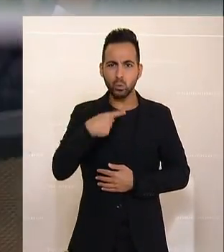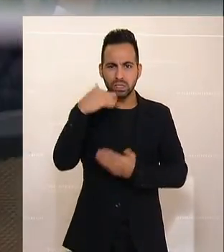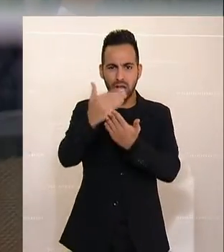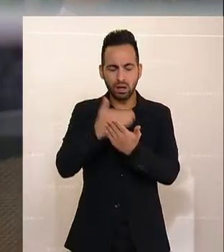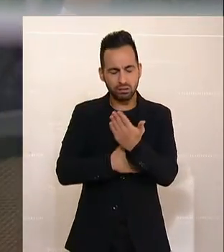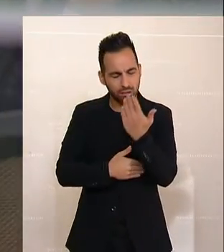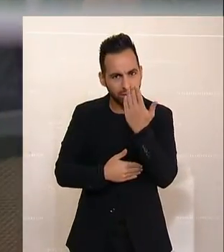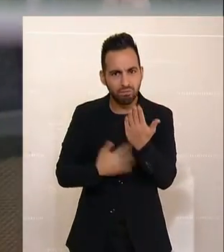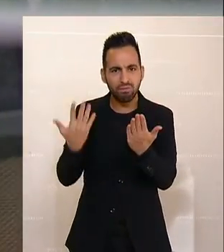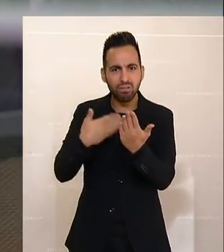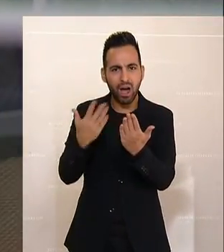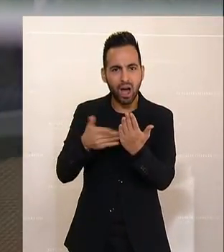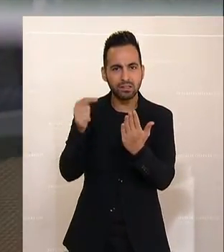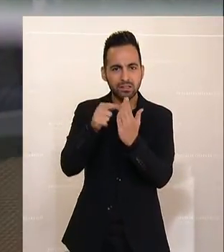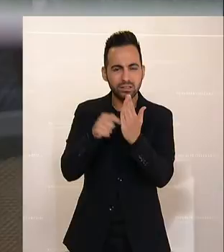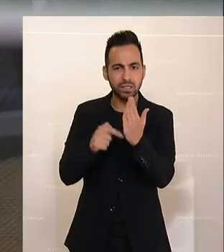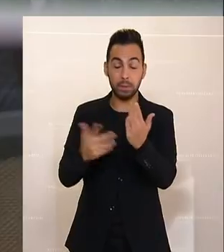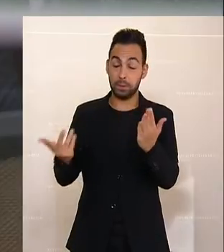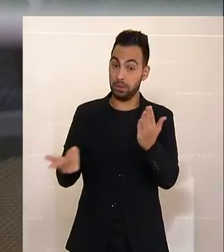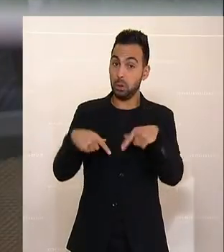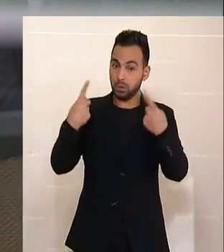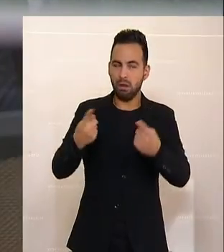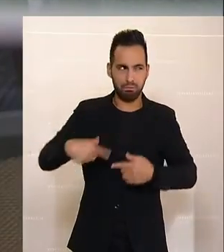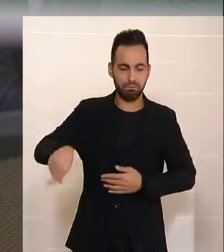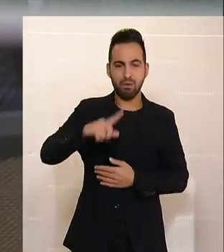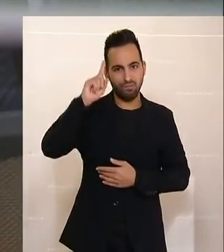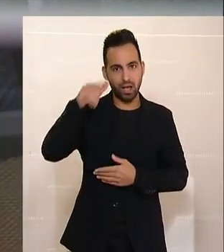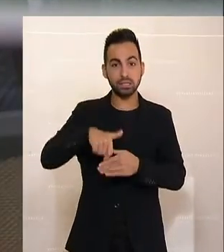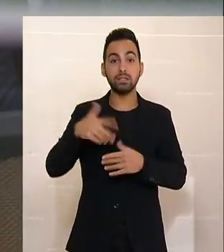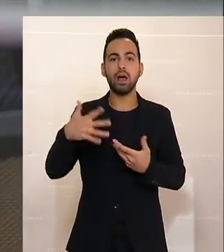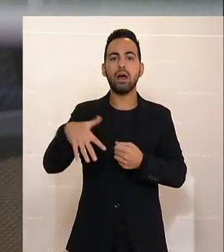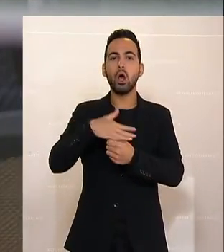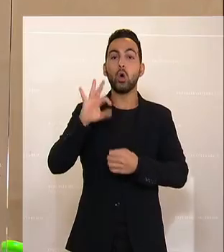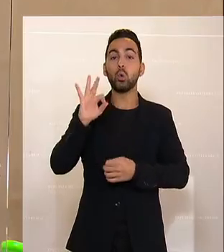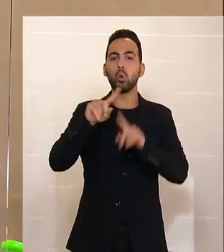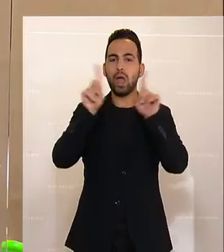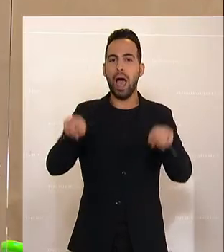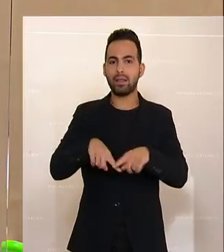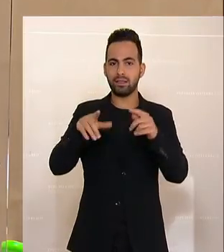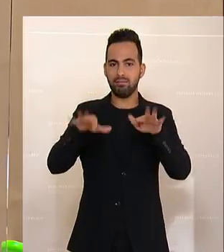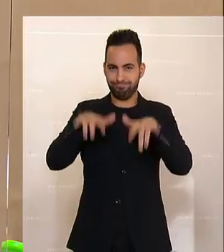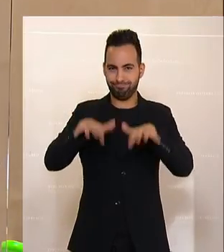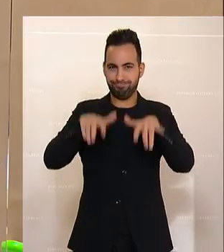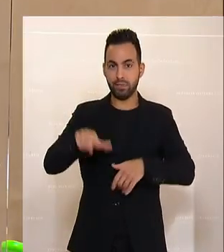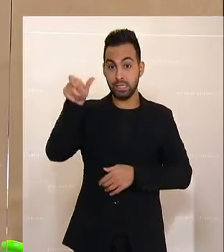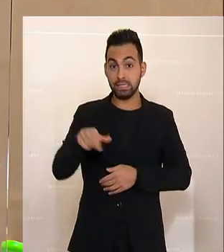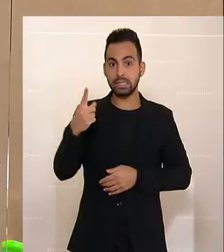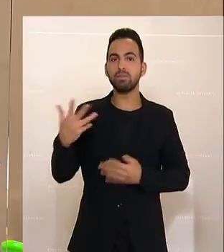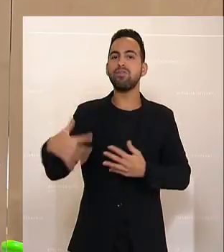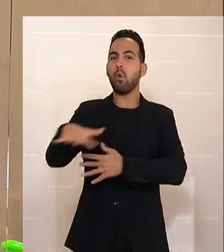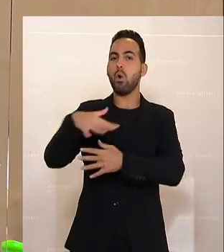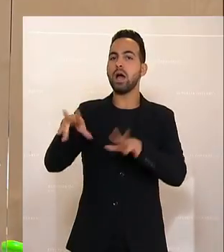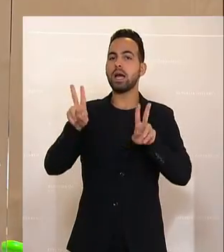abgewinnen können. Und wenn man dann noch weiß, in welchem Umfeld der Gutachtensverfasser als Rechtsanwalt tätig ist,